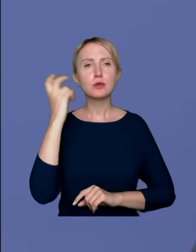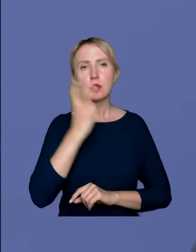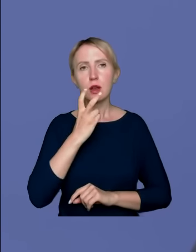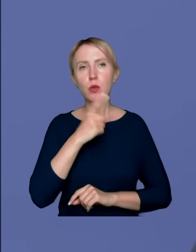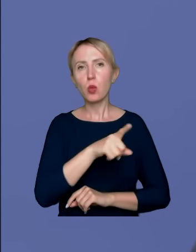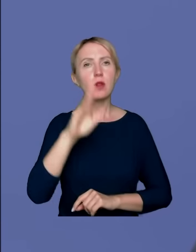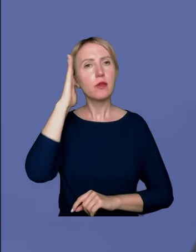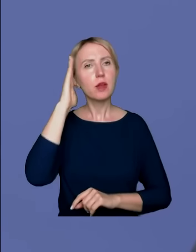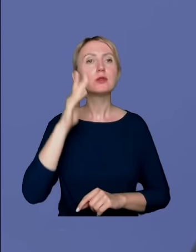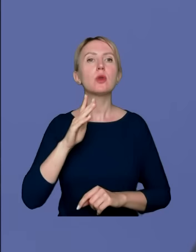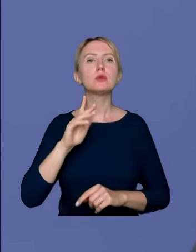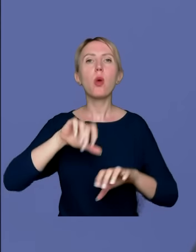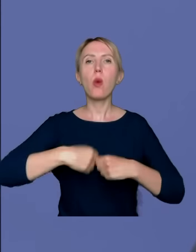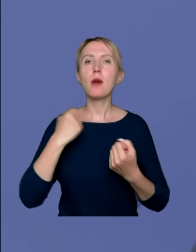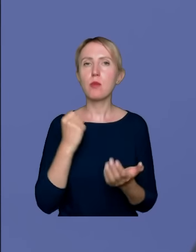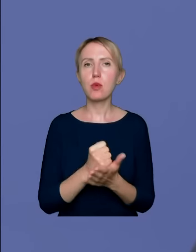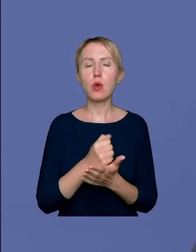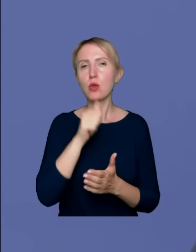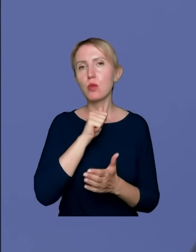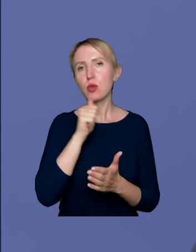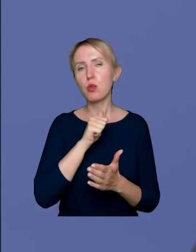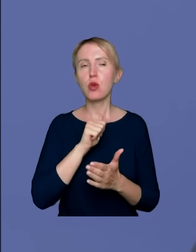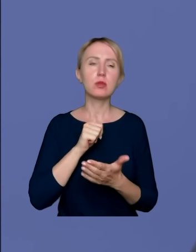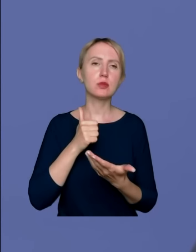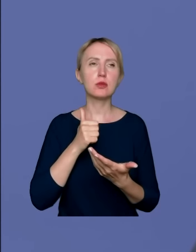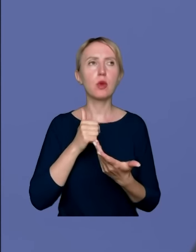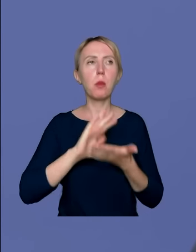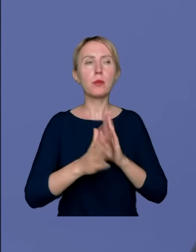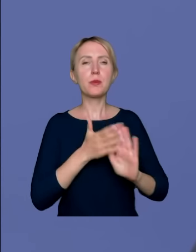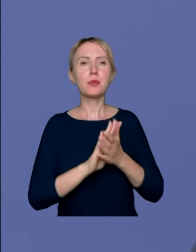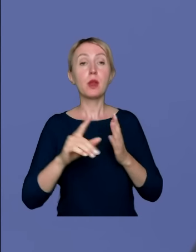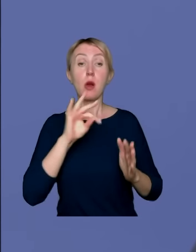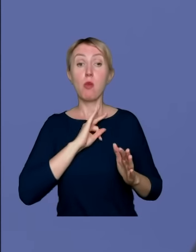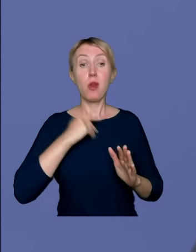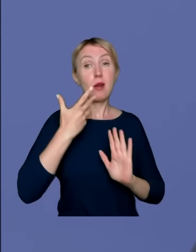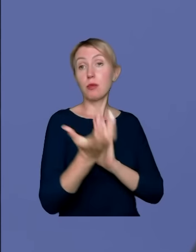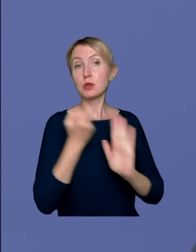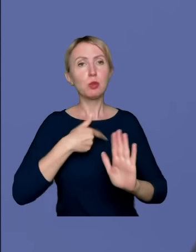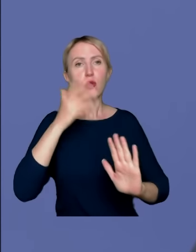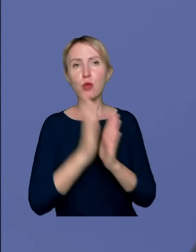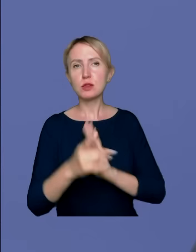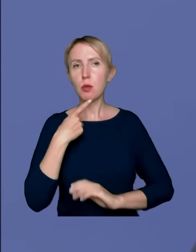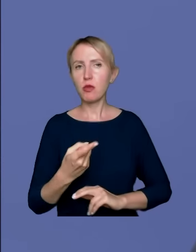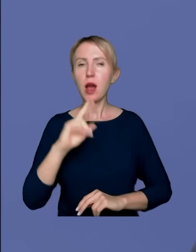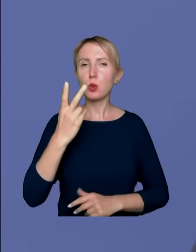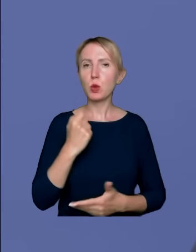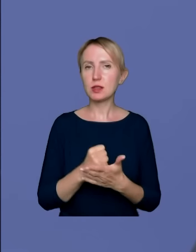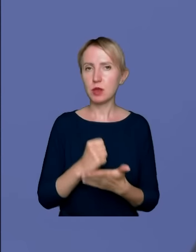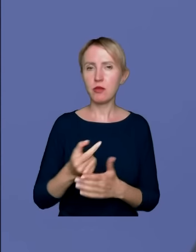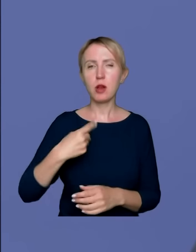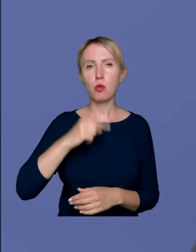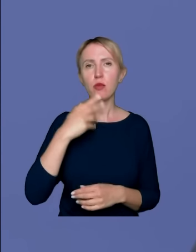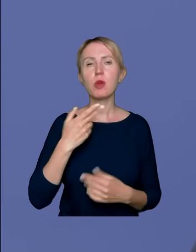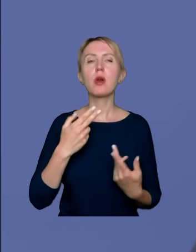wiedząc o tym, że łamią prawo, usiłują to zakrzyczeć w jakiś sposób i też odebrać mi głos, żebym nie mówił tego wprost. Druga sprawa, jeżeli mówimy o normach